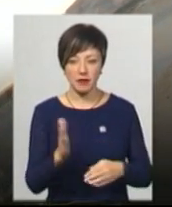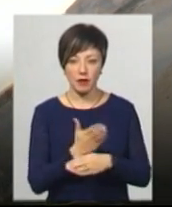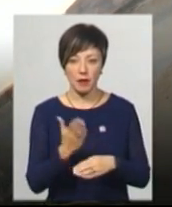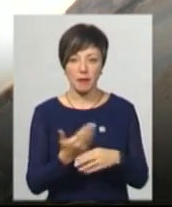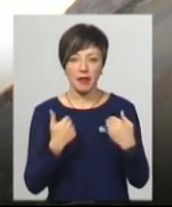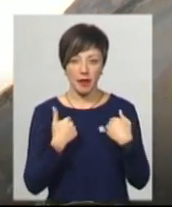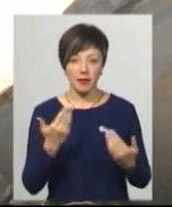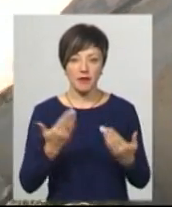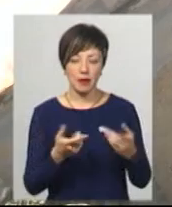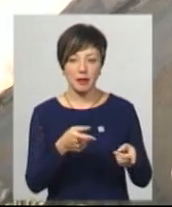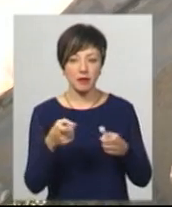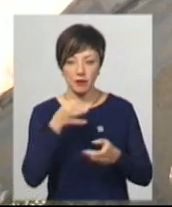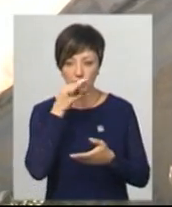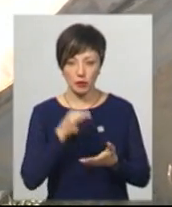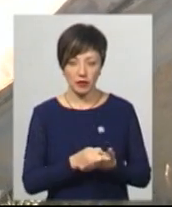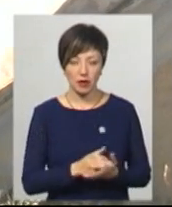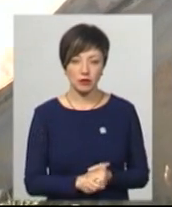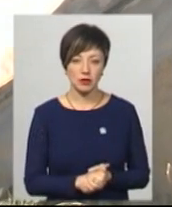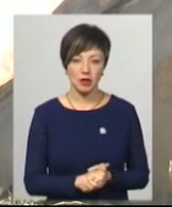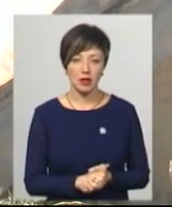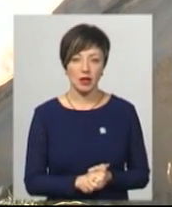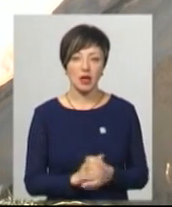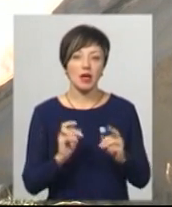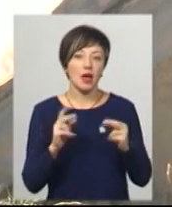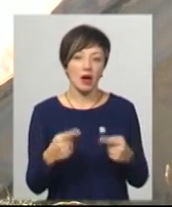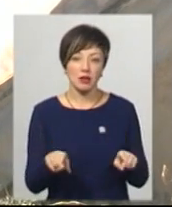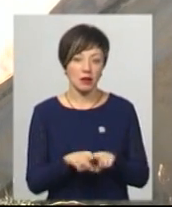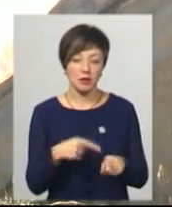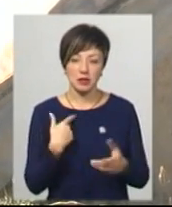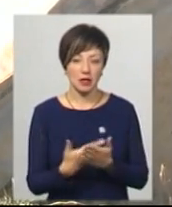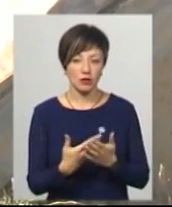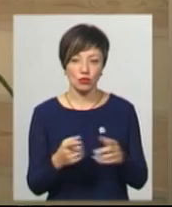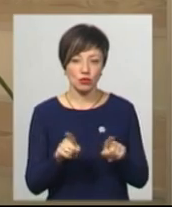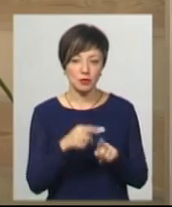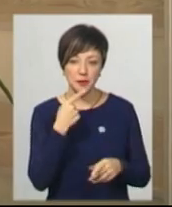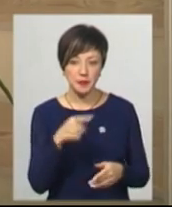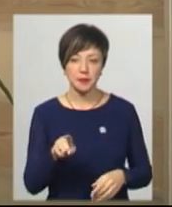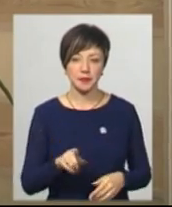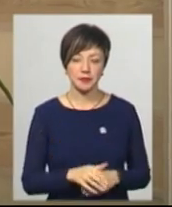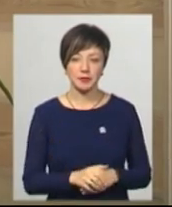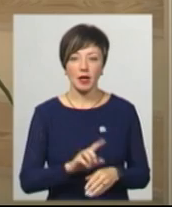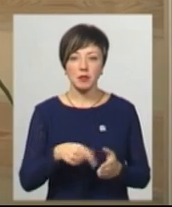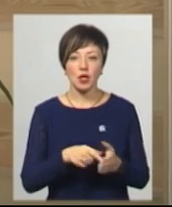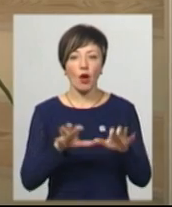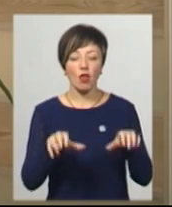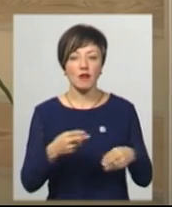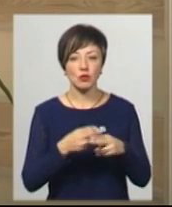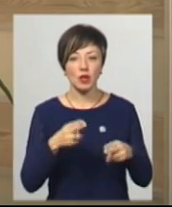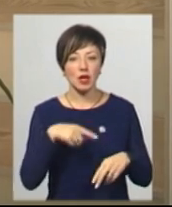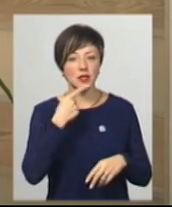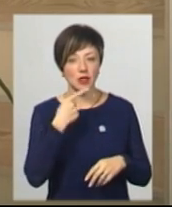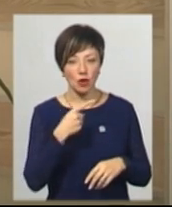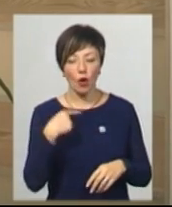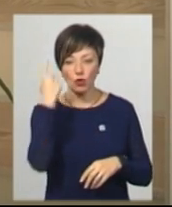мене б, мабуть, вже притягнули до відповідальності. Як так? Мені кажуть, що щось тут інше. Міський голова Дунаєвець Веліна Заєць